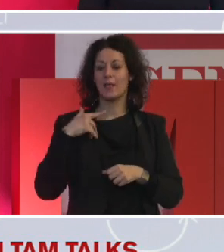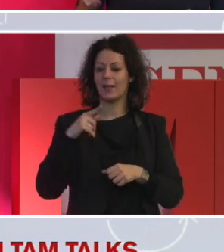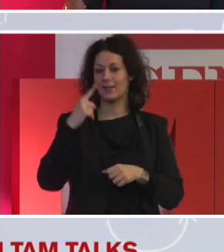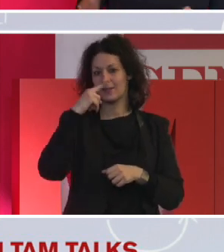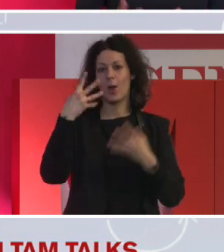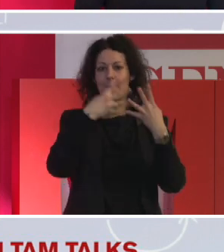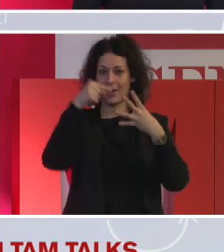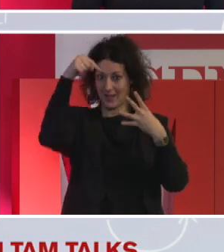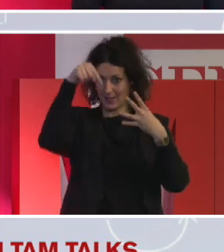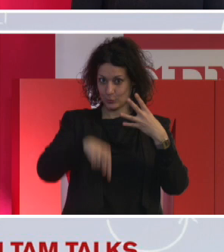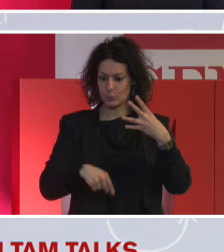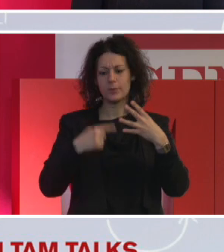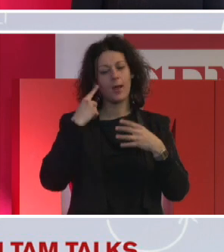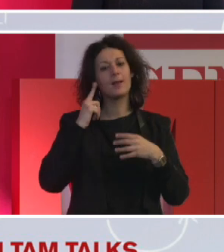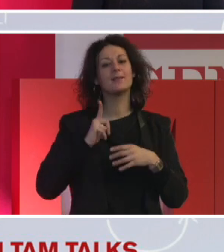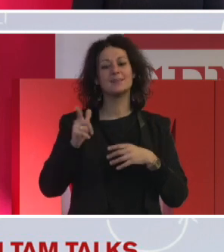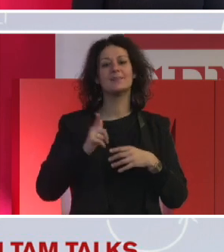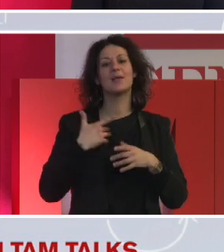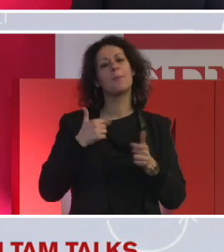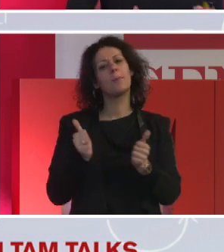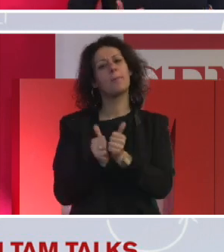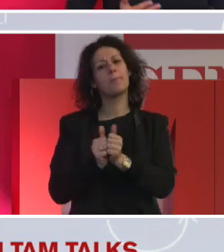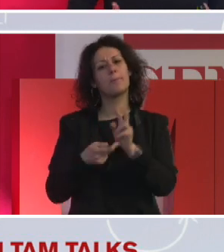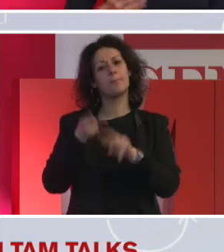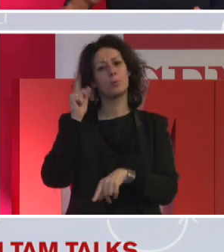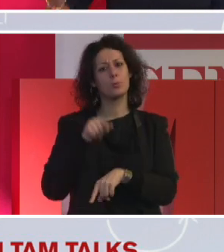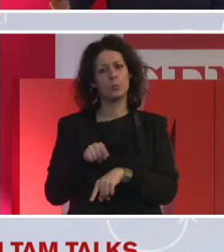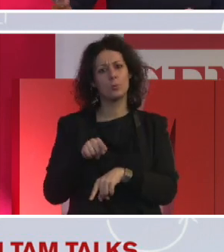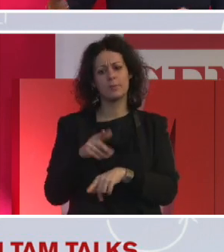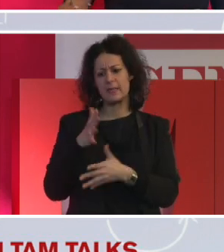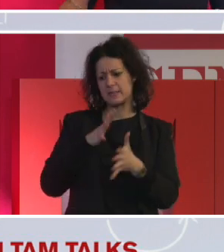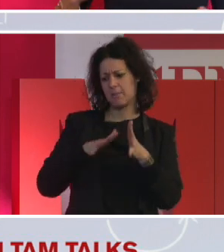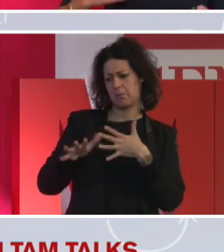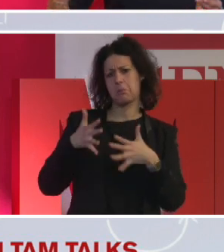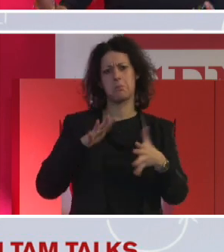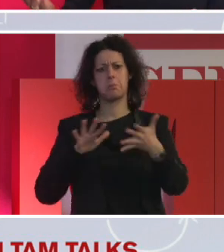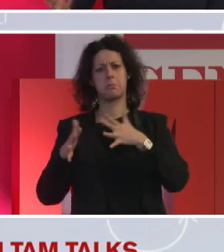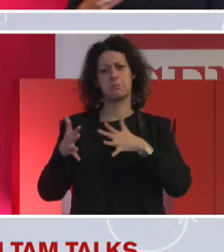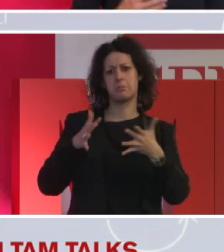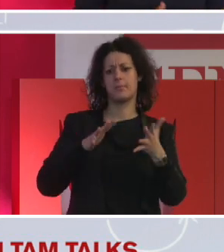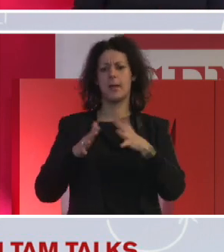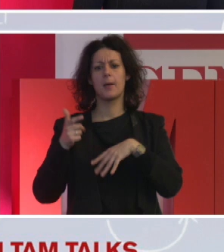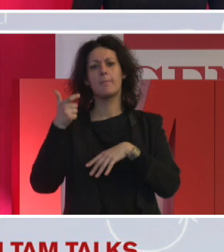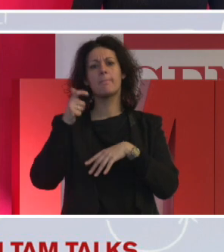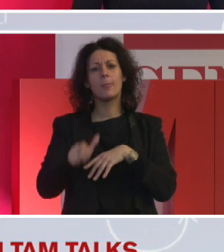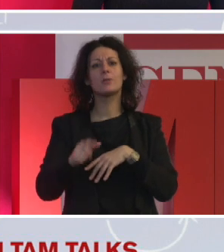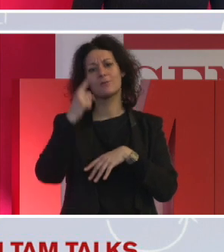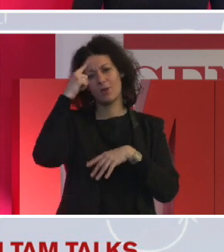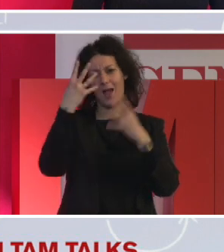assolutamente importante, ho imparato tantissimo di come si vedeva. Mi sentivo molto più come loro nel sentirmi esclusa o no,